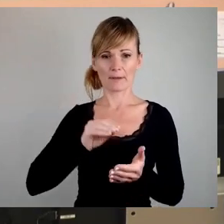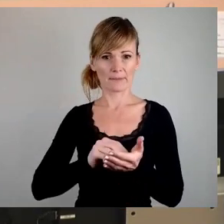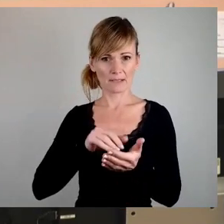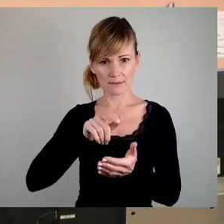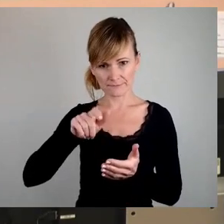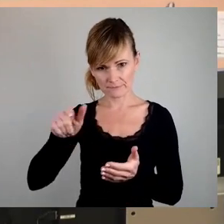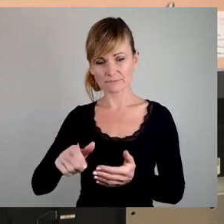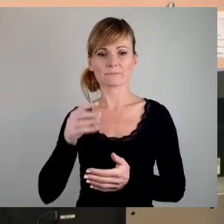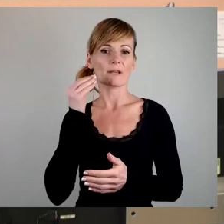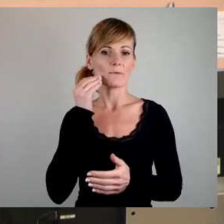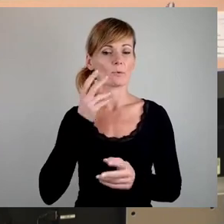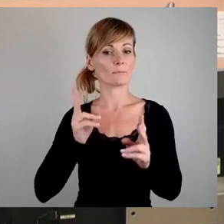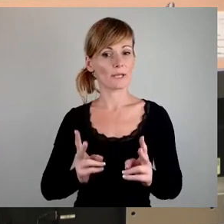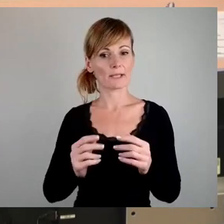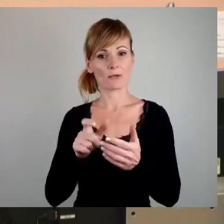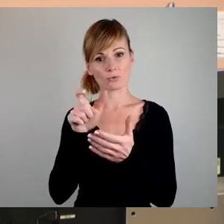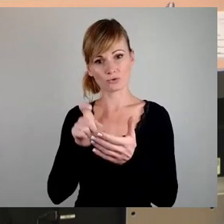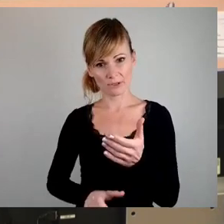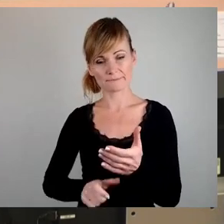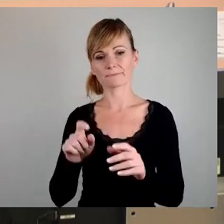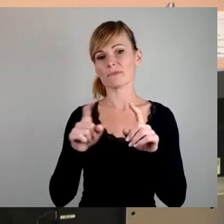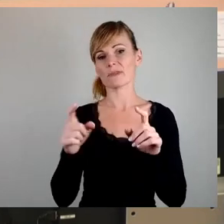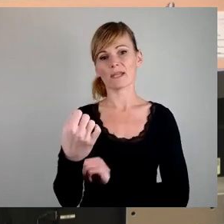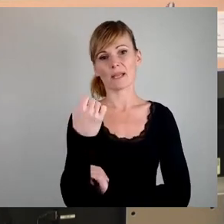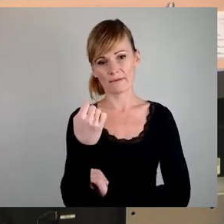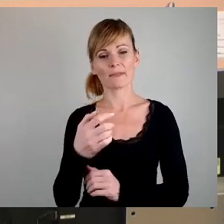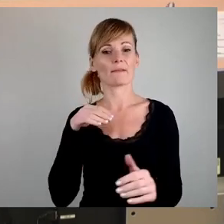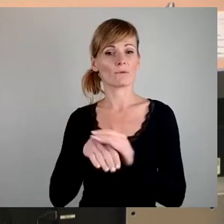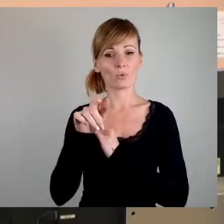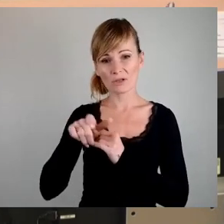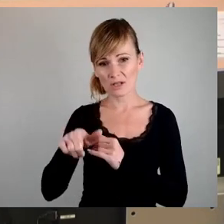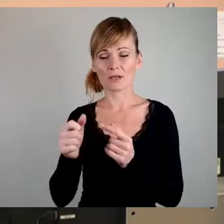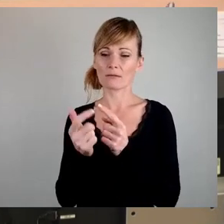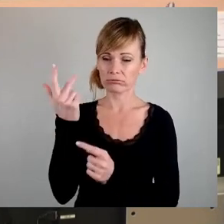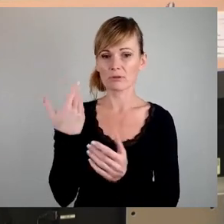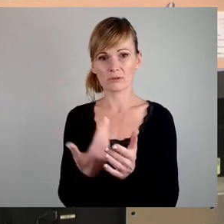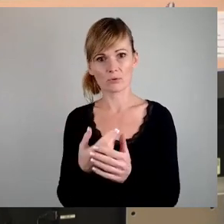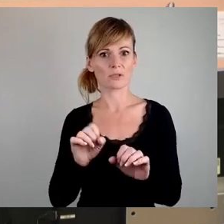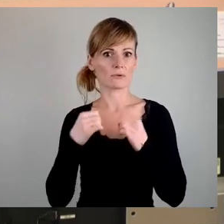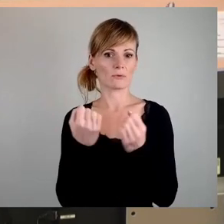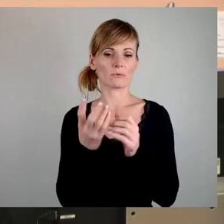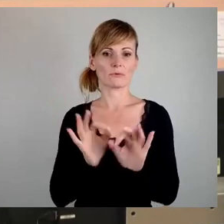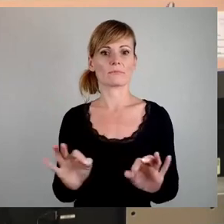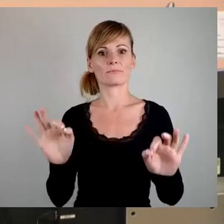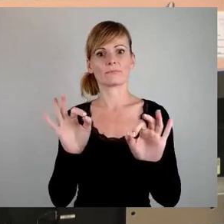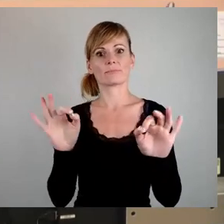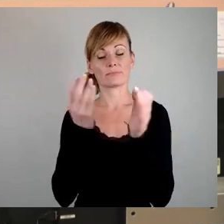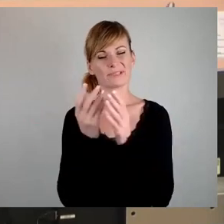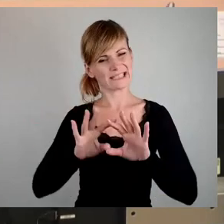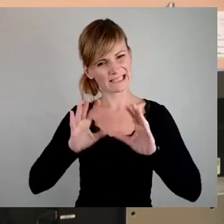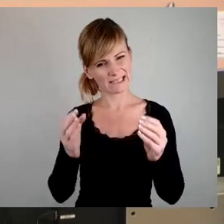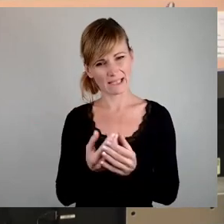und Fachkräften, aber auch Geflüchteten verschärfen die Situation am Wohnungsmarkt insgesamt noch mehr.